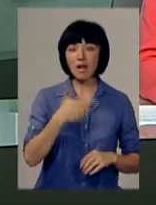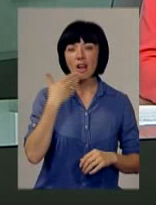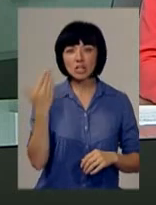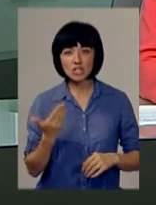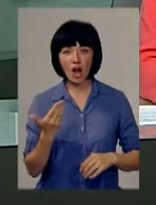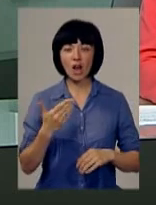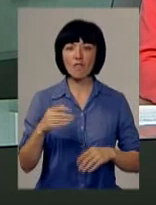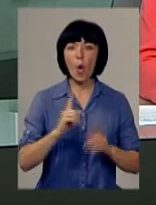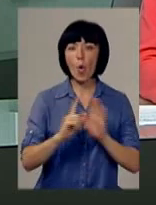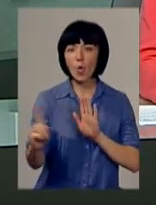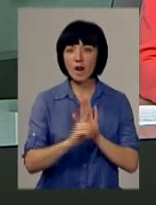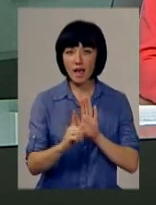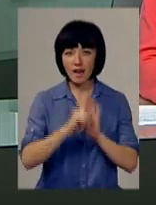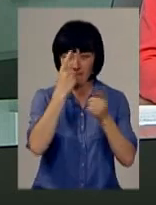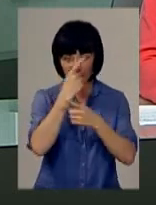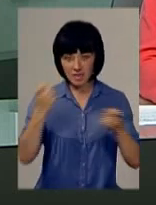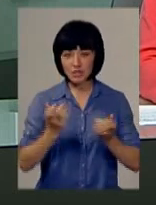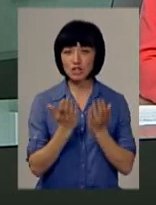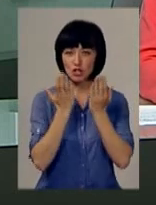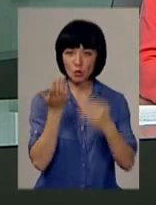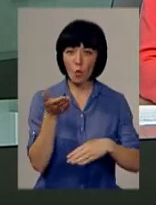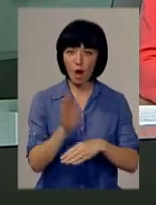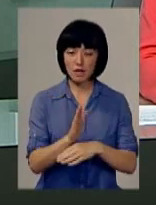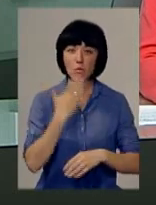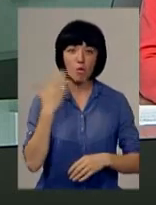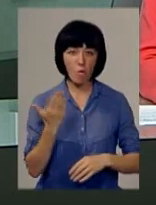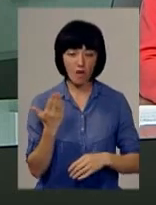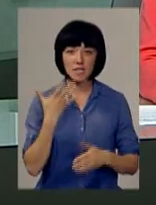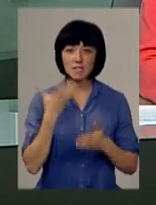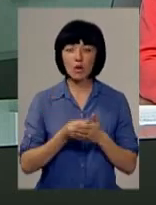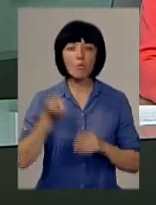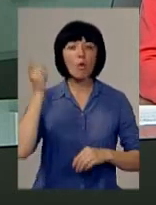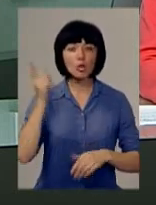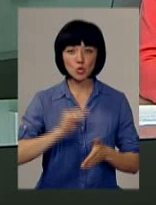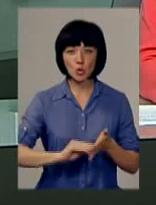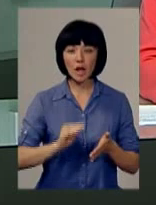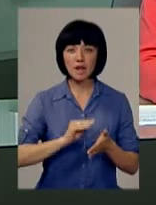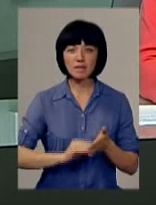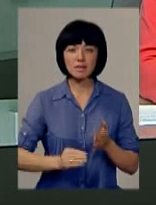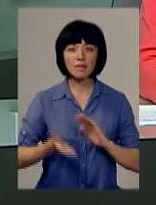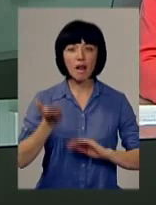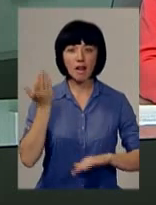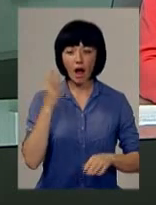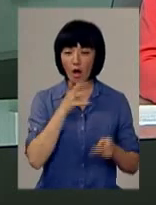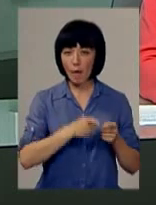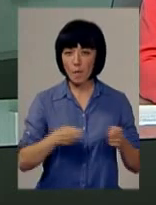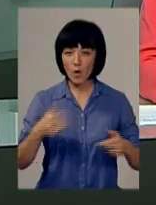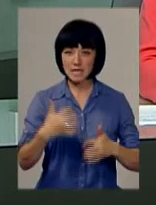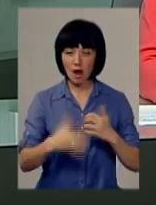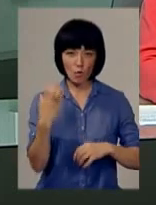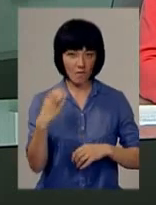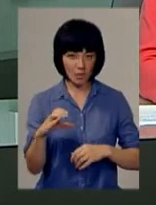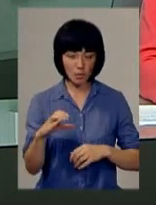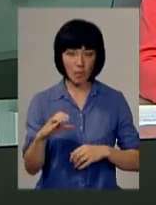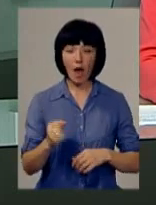кур'єрів, герольдів та вісників, які зачитували укази та промови. Своїм корінням журналістика сягає далекої епохи середньовіччя.